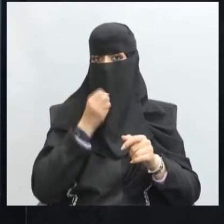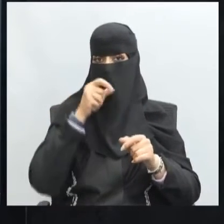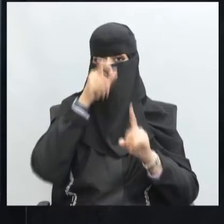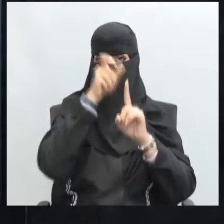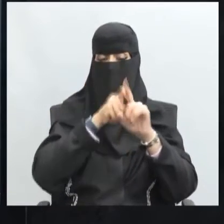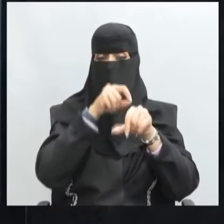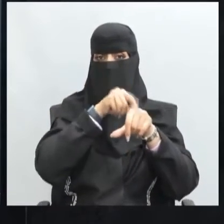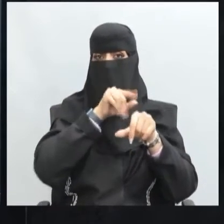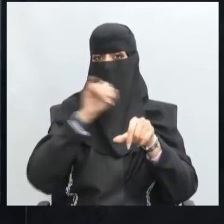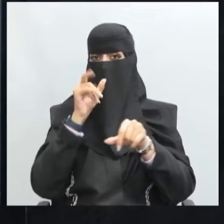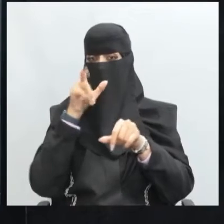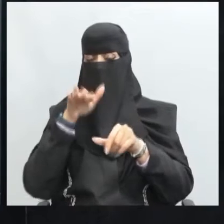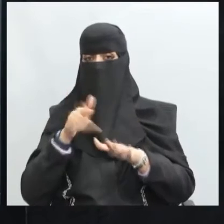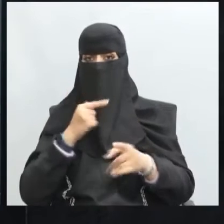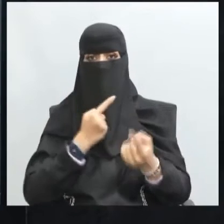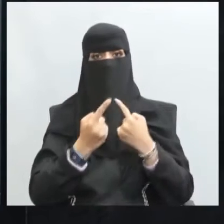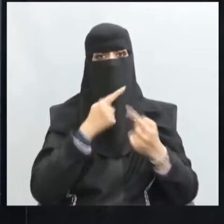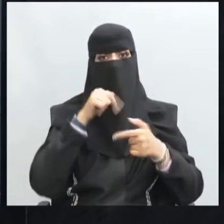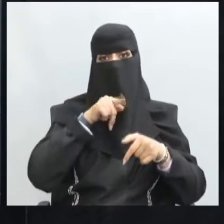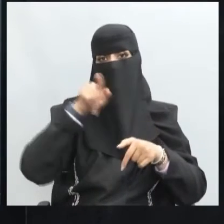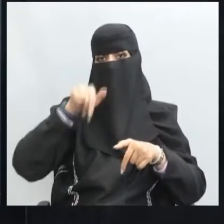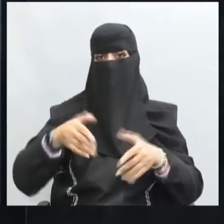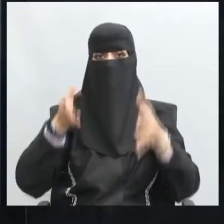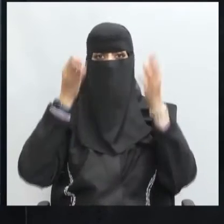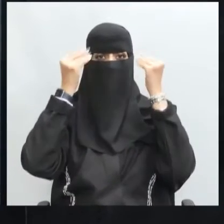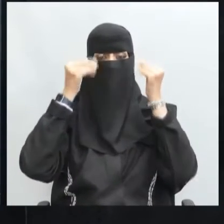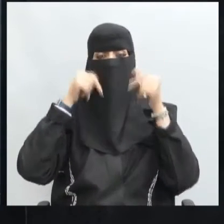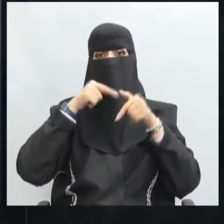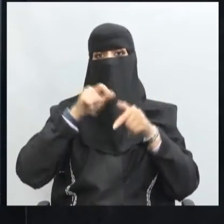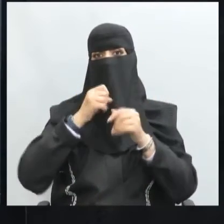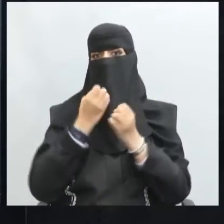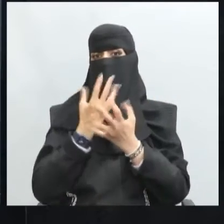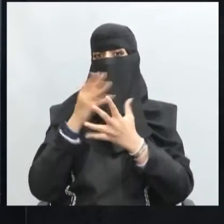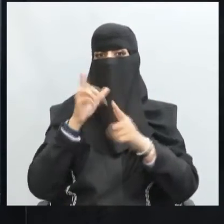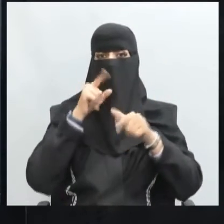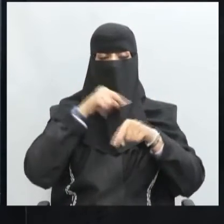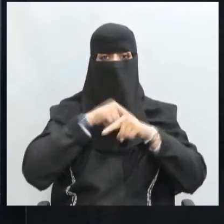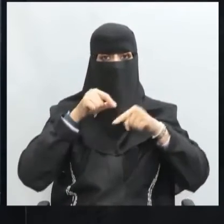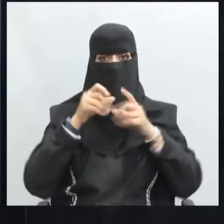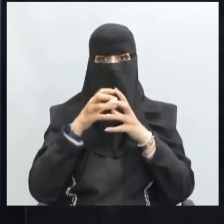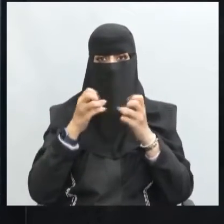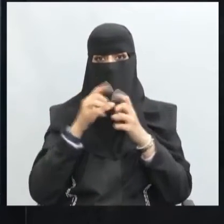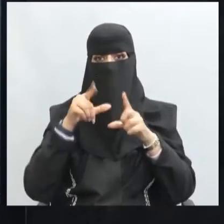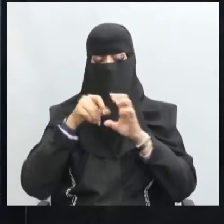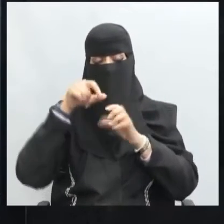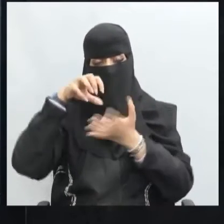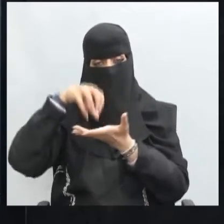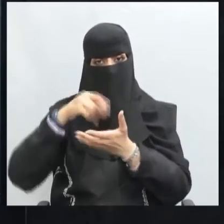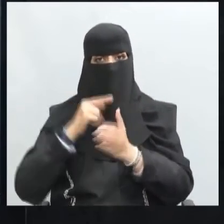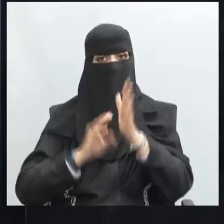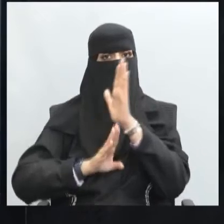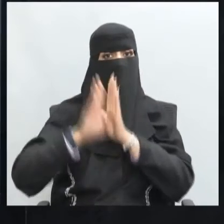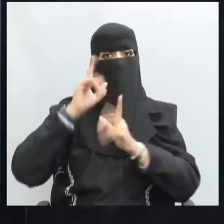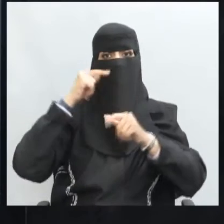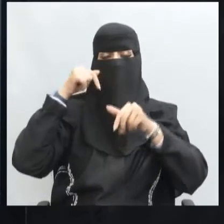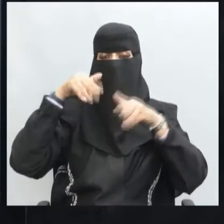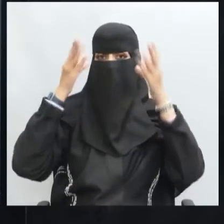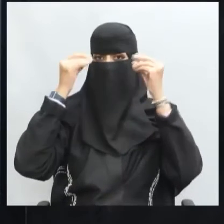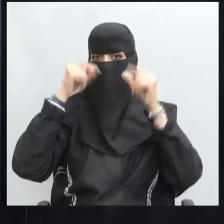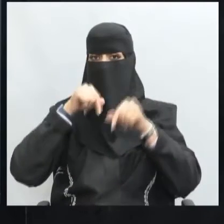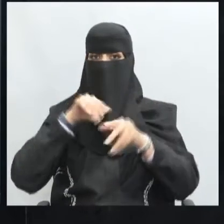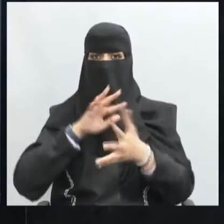الإنسان من الحوار وهذه الثقافة الرائعة التي تدل على الواقع الحضاري والثقافي